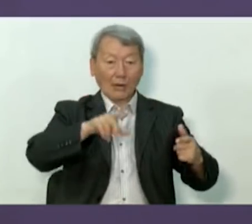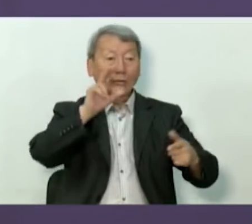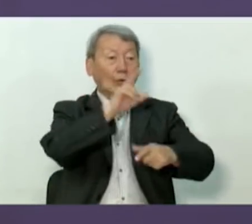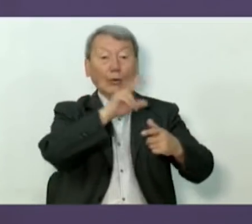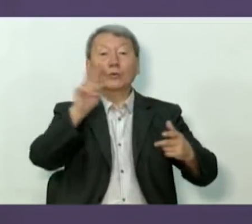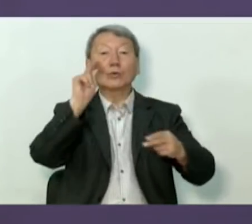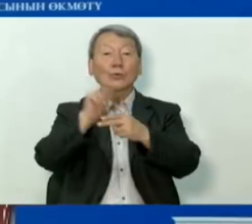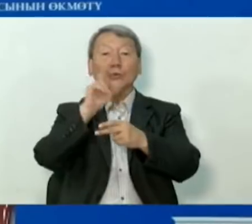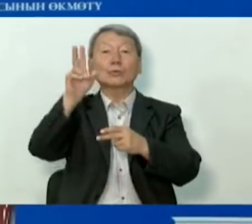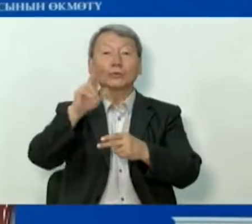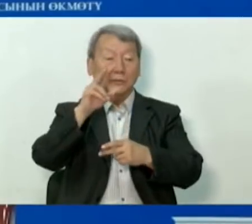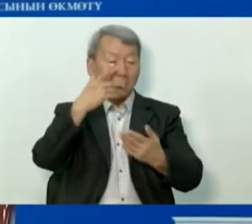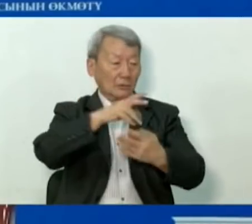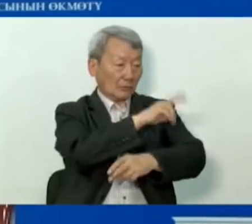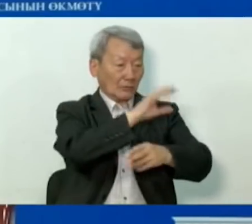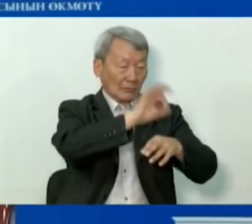просто будет некому?